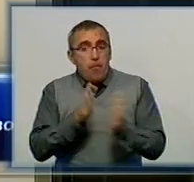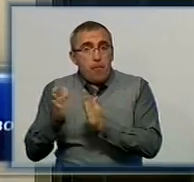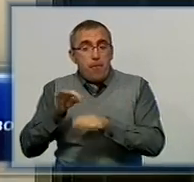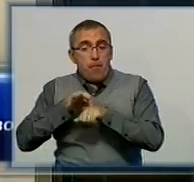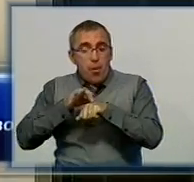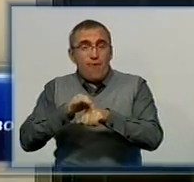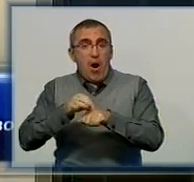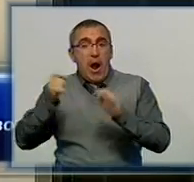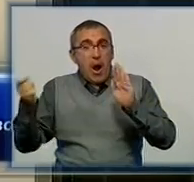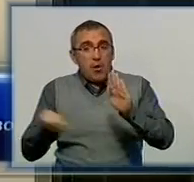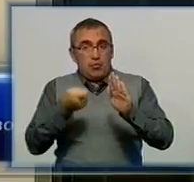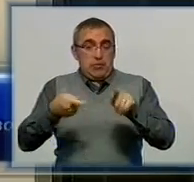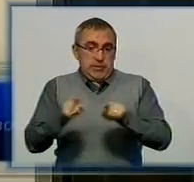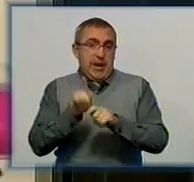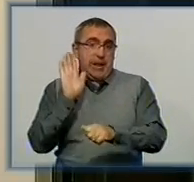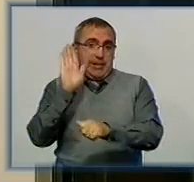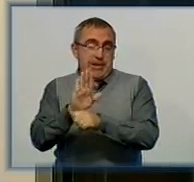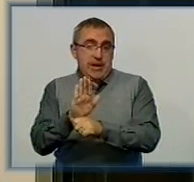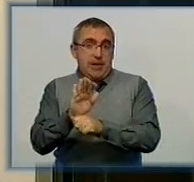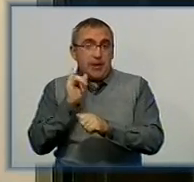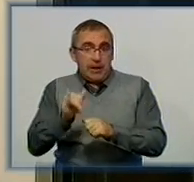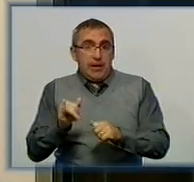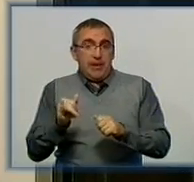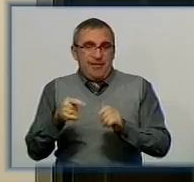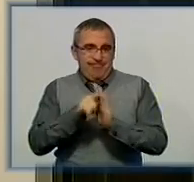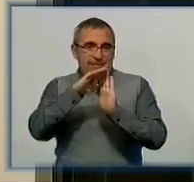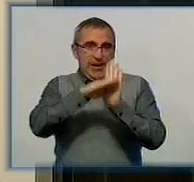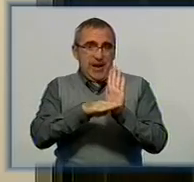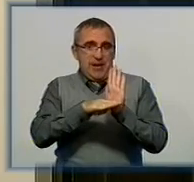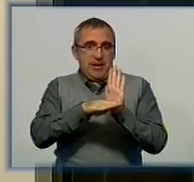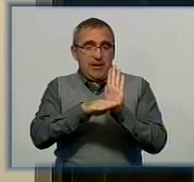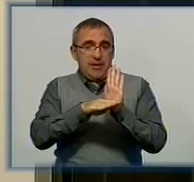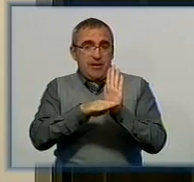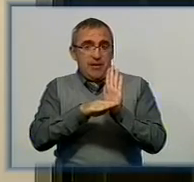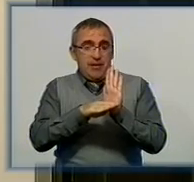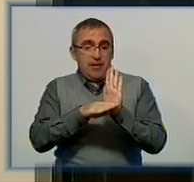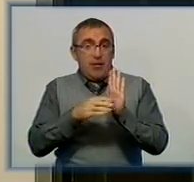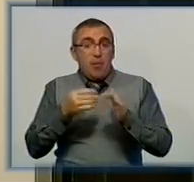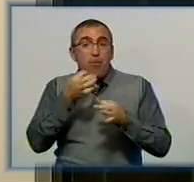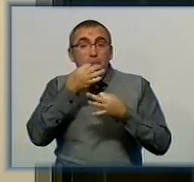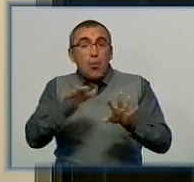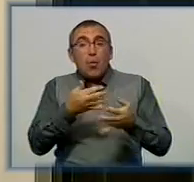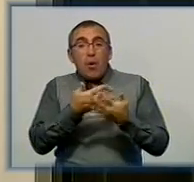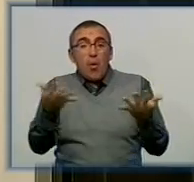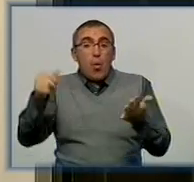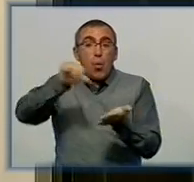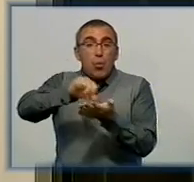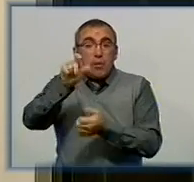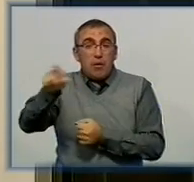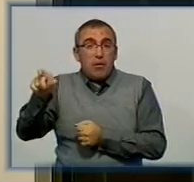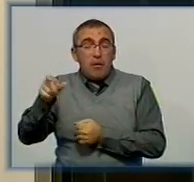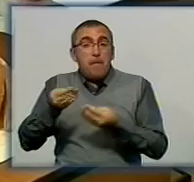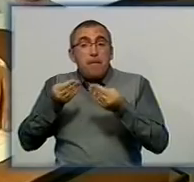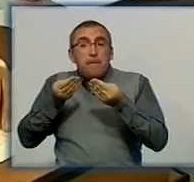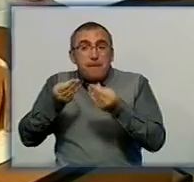аукціону, який затверджений цим же ж наказом, і відповідно рекламенту. Впливати я будь-яких учасників аукціону не